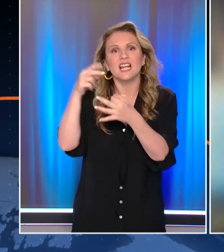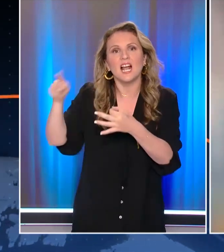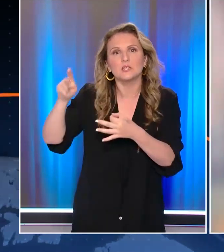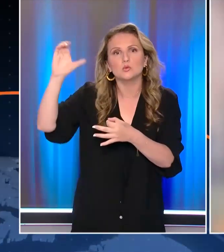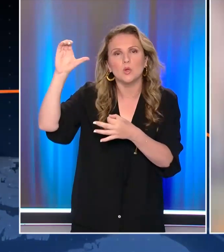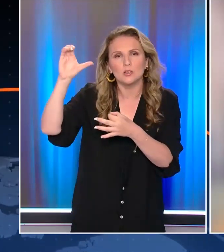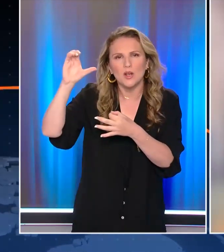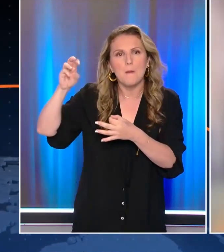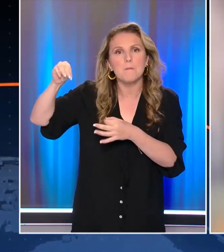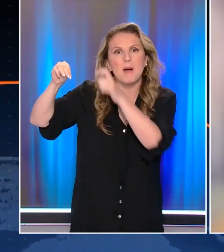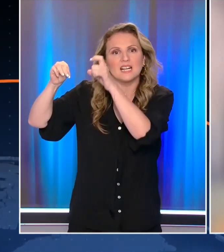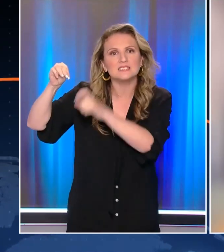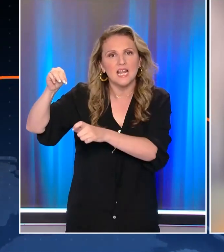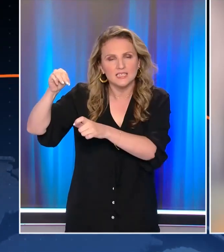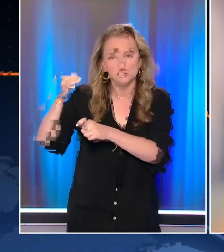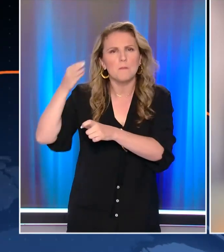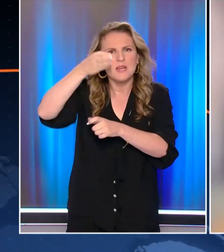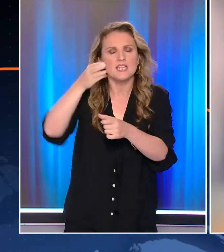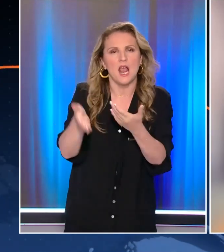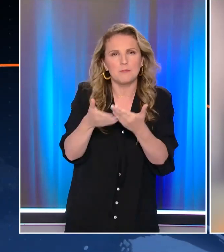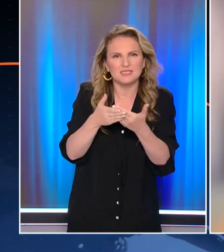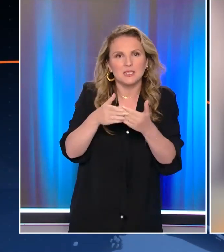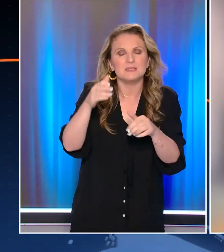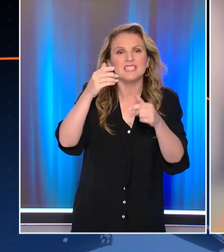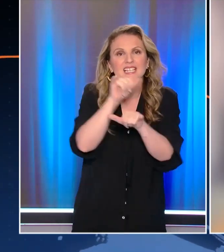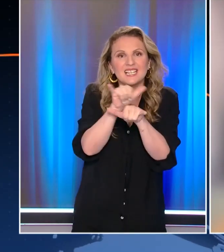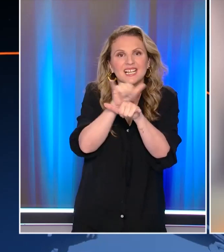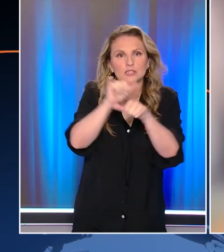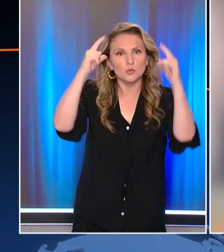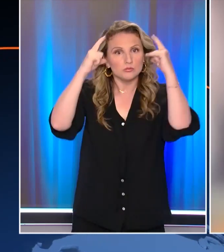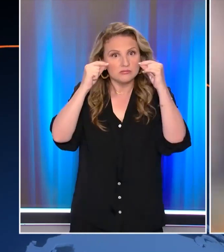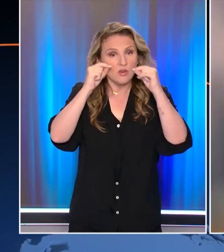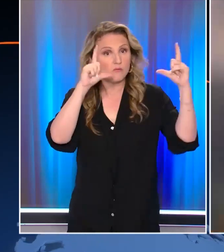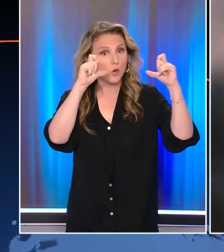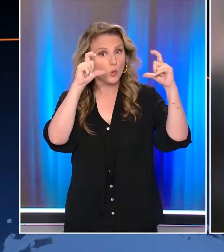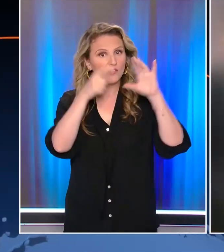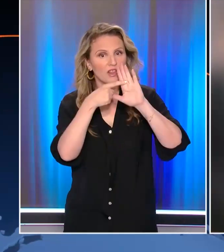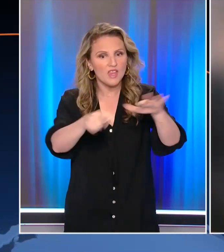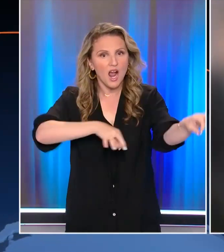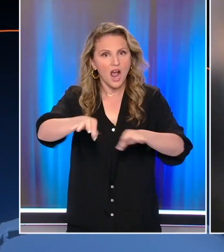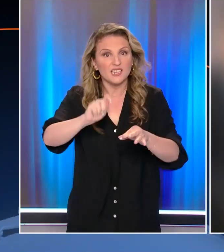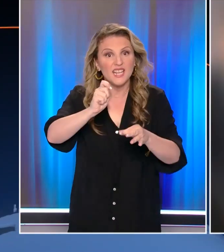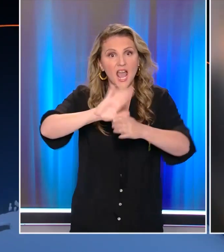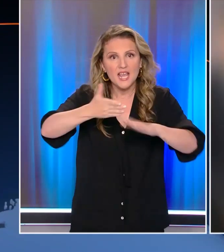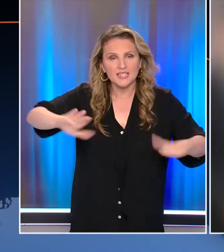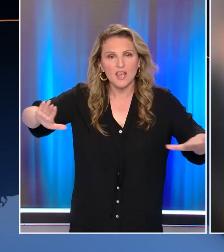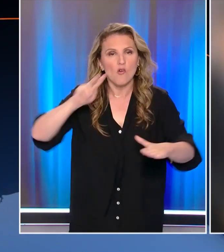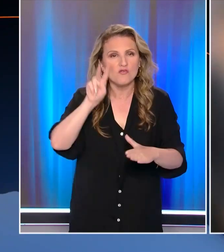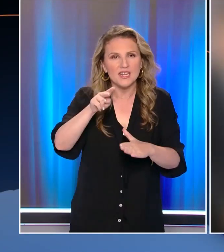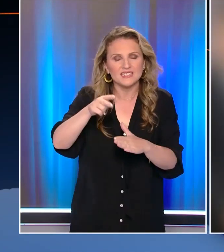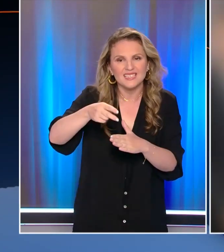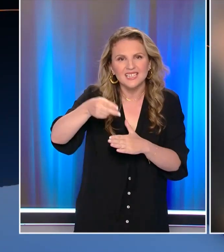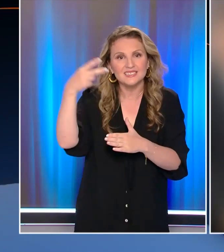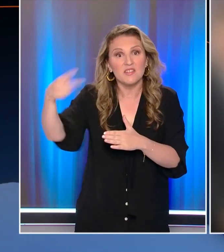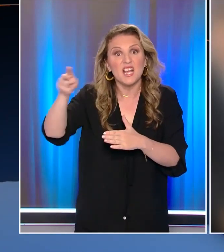ακροδεξίου Ντεβλετ Μπαχτσελή ο οποίος σε επισκεψή του στην έδρα των κρίζων λύκων φωτογραφήθηκε κρατώντας χάρτη του Αιγαίου στον οποίο φαίνεται να ανήκουν στην